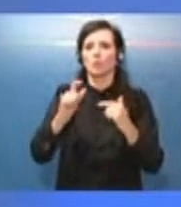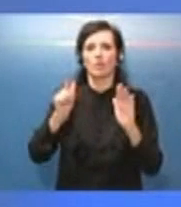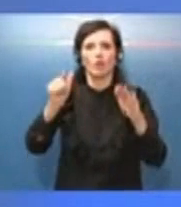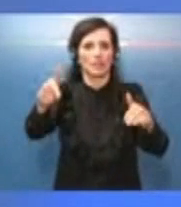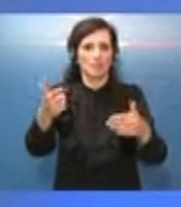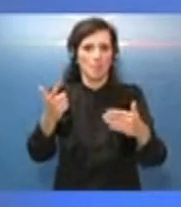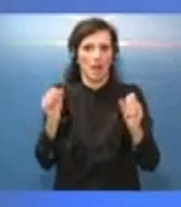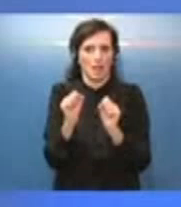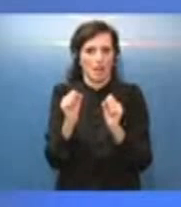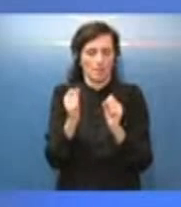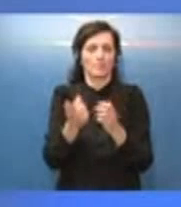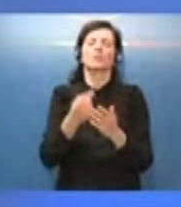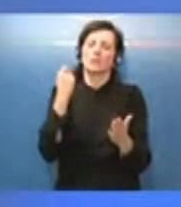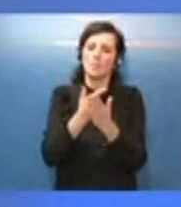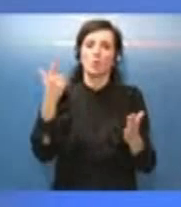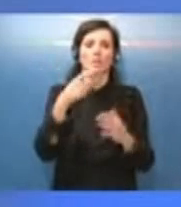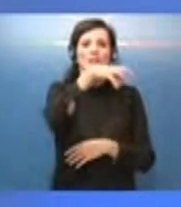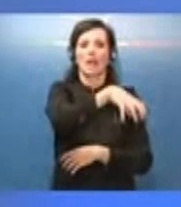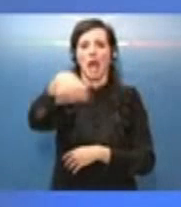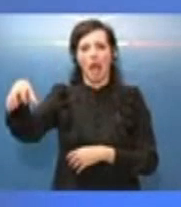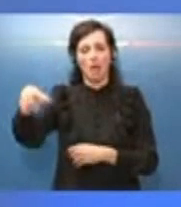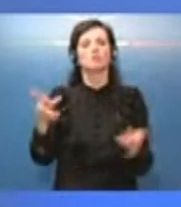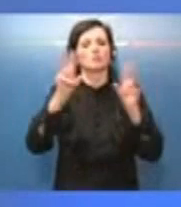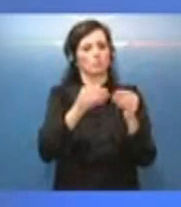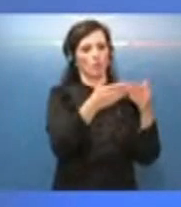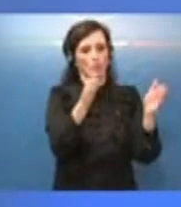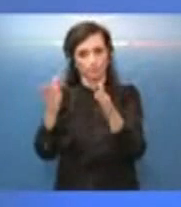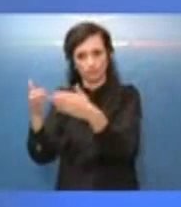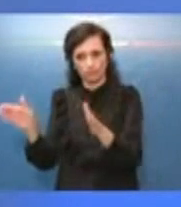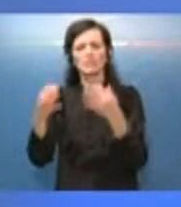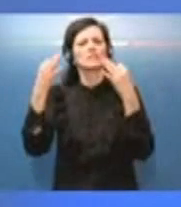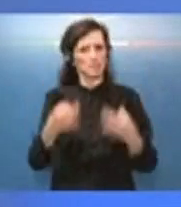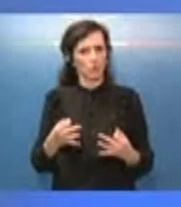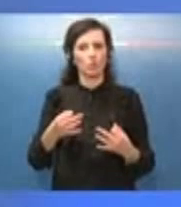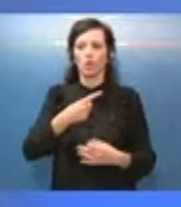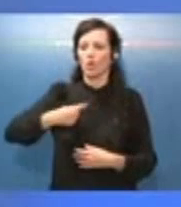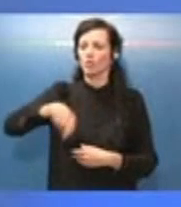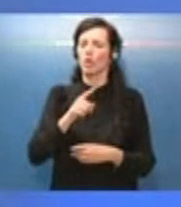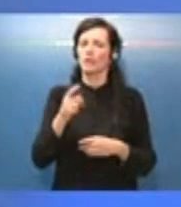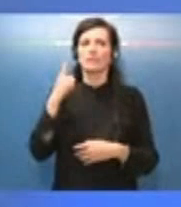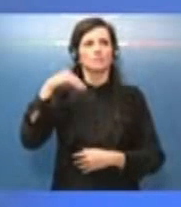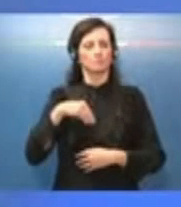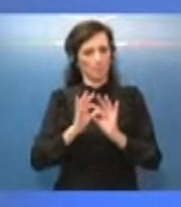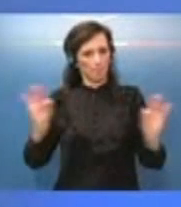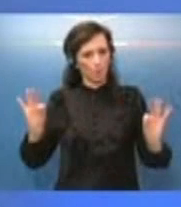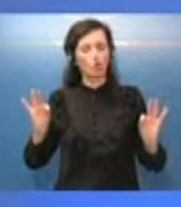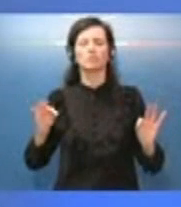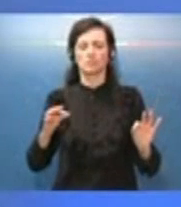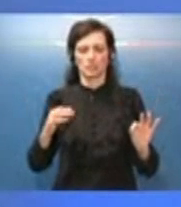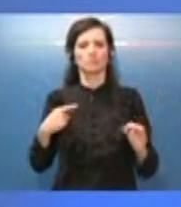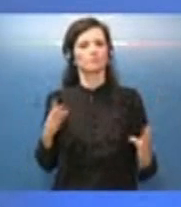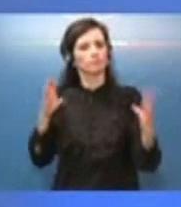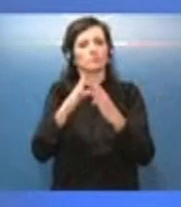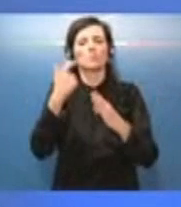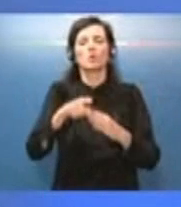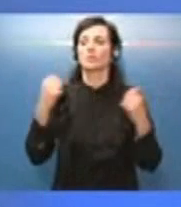necessario sicuramente riattivare alcuni hub, lo faremo, ma investiremo tutte le energie di cui siamo a disposizione perché la campagna di vaccinazione